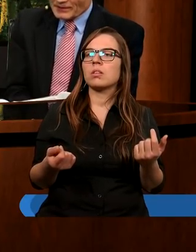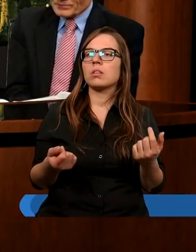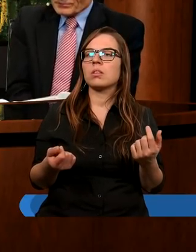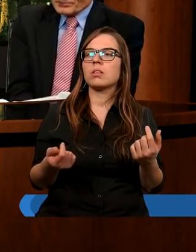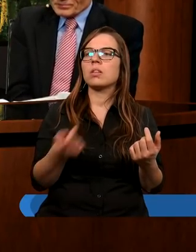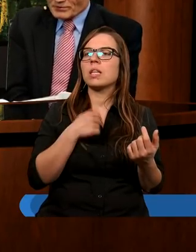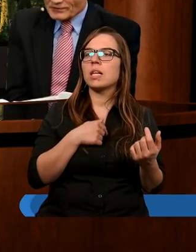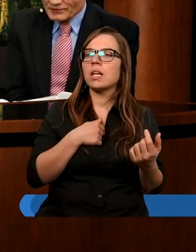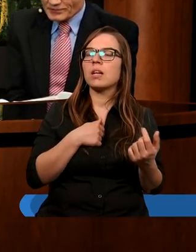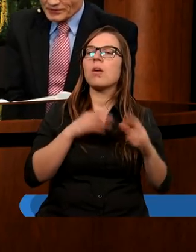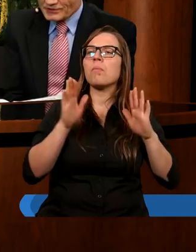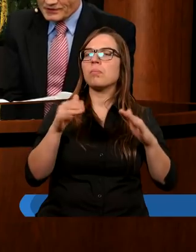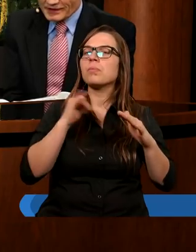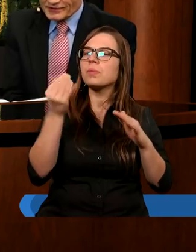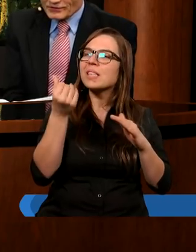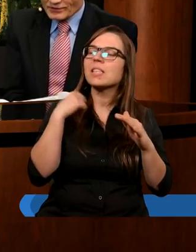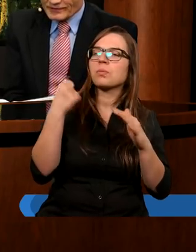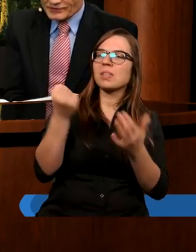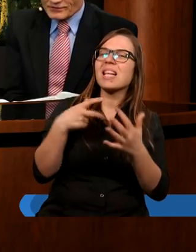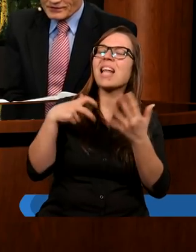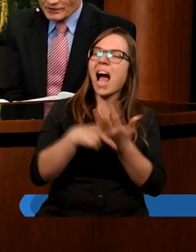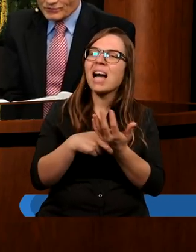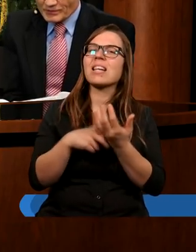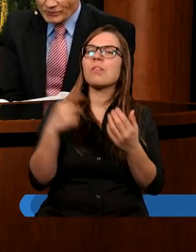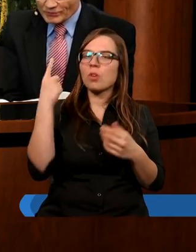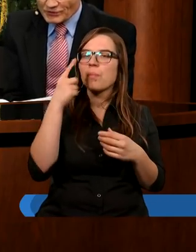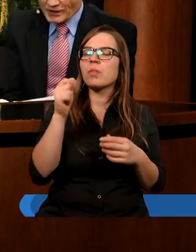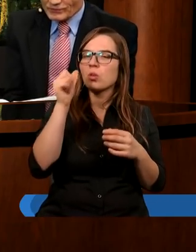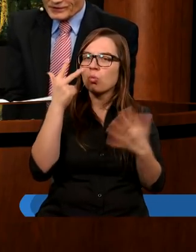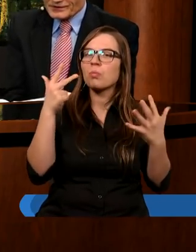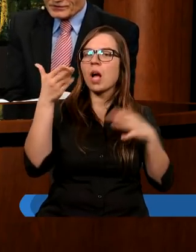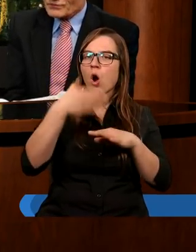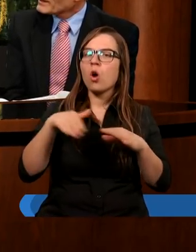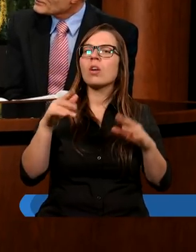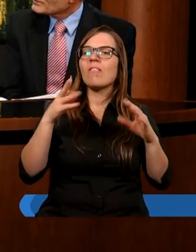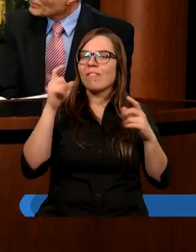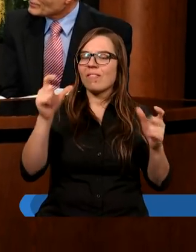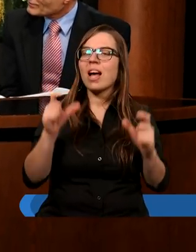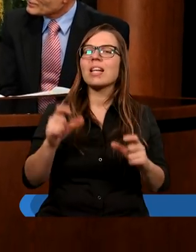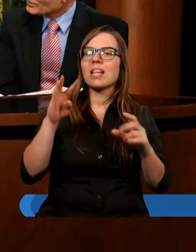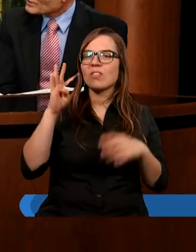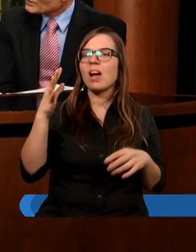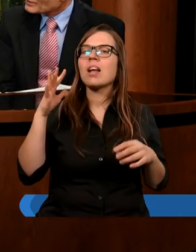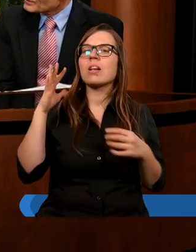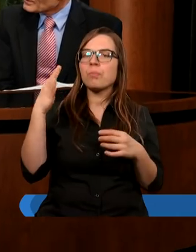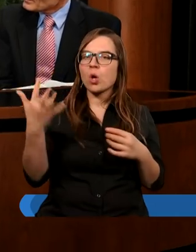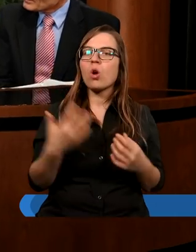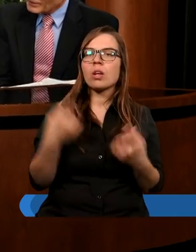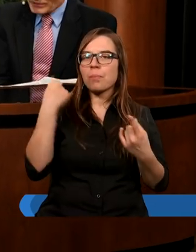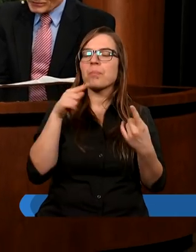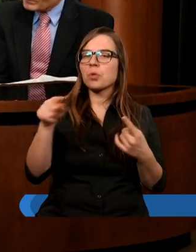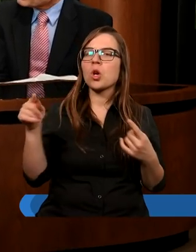Ja pozwolę sobie jeszcze zaakcentować z tego ósmego rozdziału werset czwarty i piąty. Myślę, że